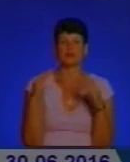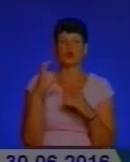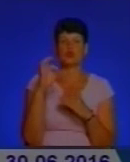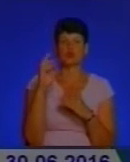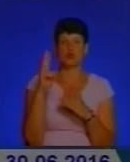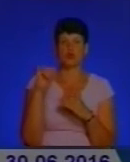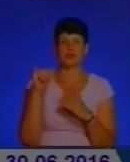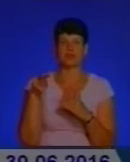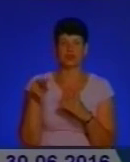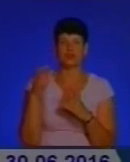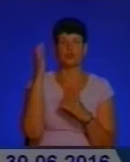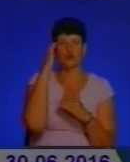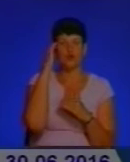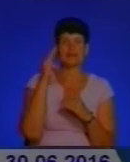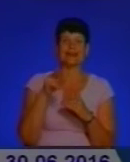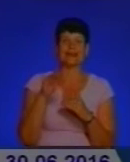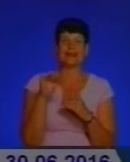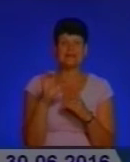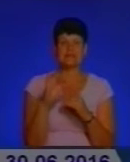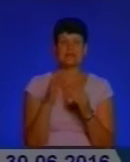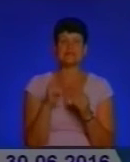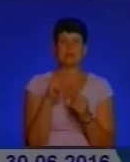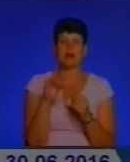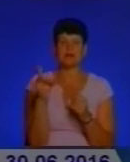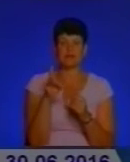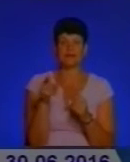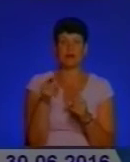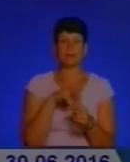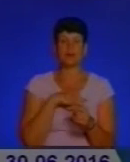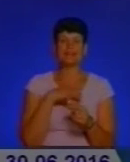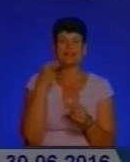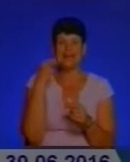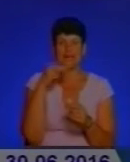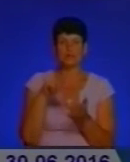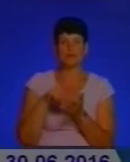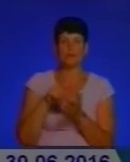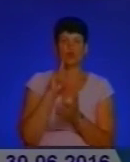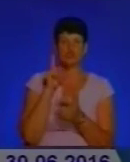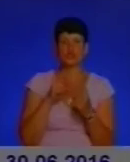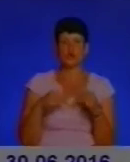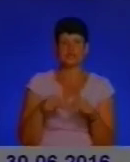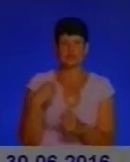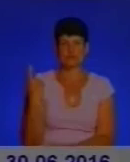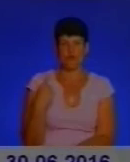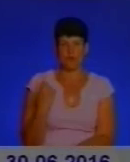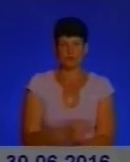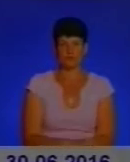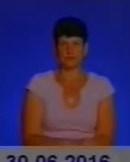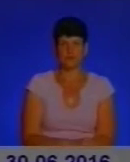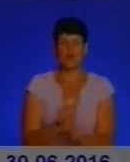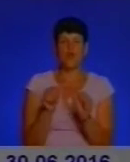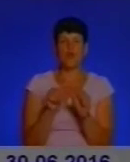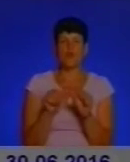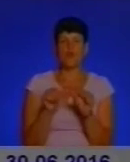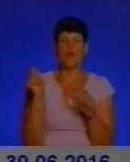що у селі Чорний Ліс Баразького району. Там нагородили кращих представників молодіжних організацій області. У форумі